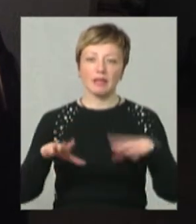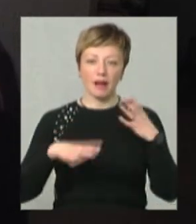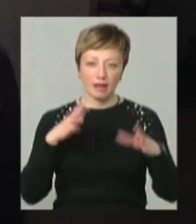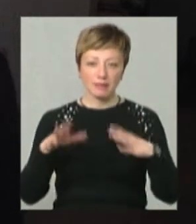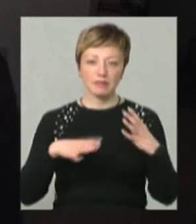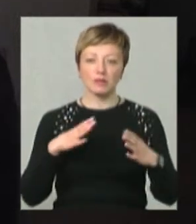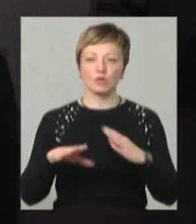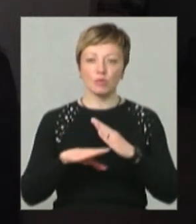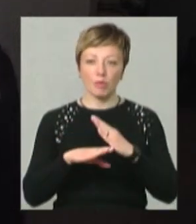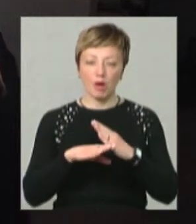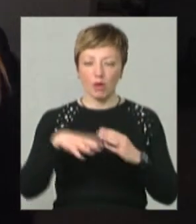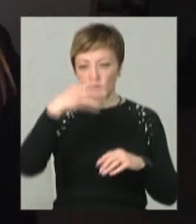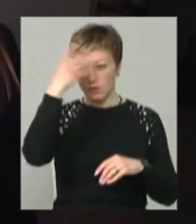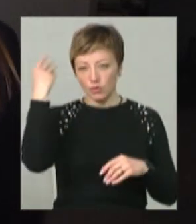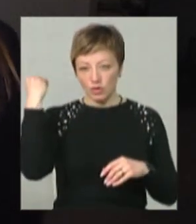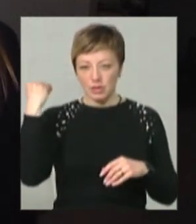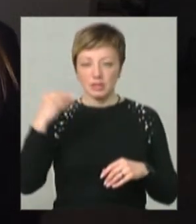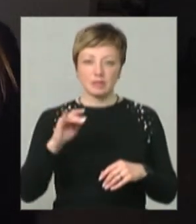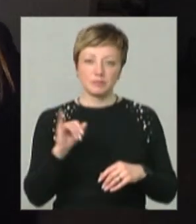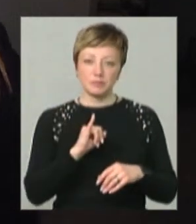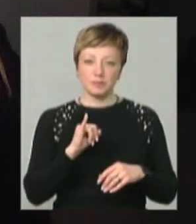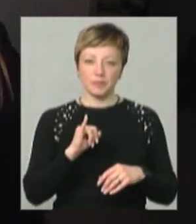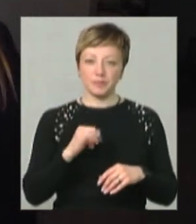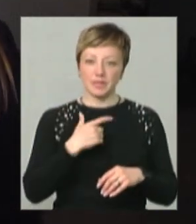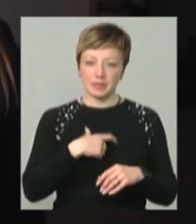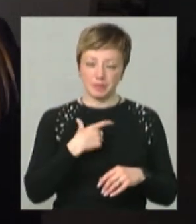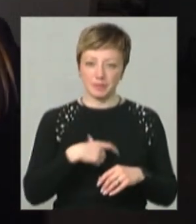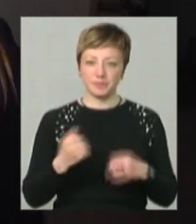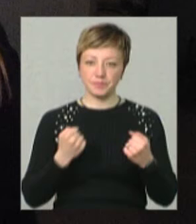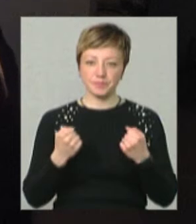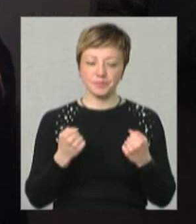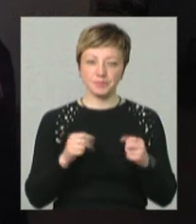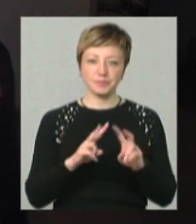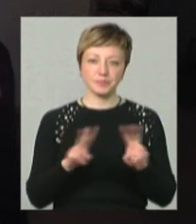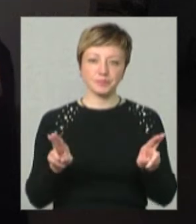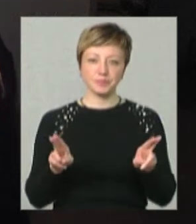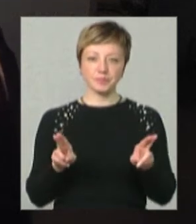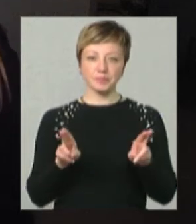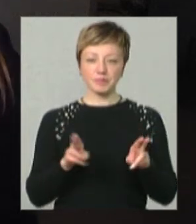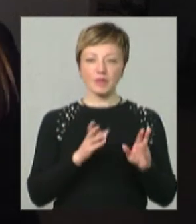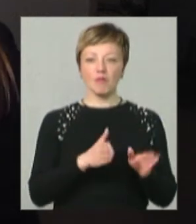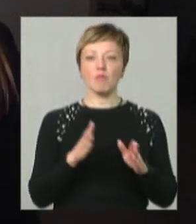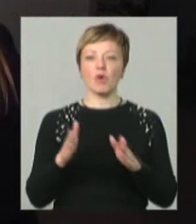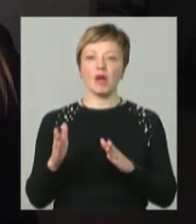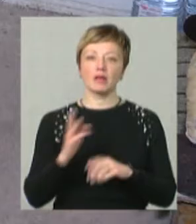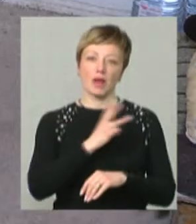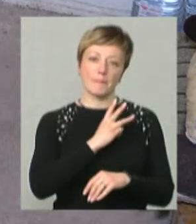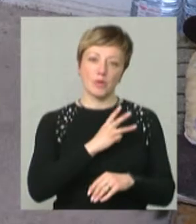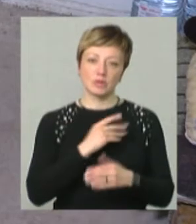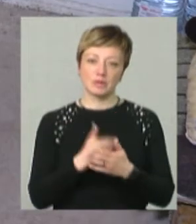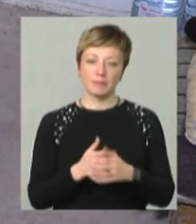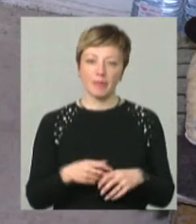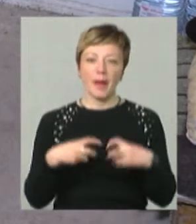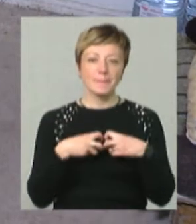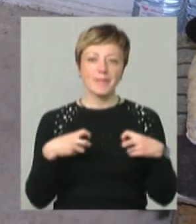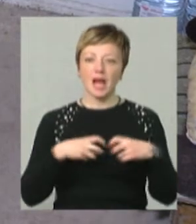допомагають відволіктись і тримати себе в порядку емоційному. М